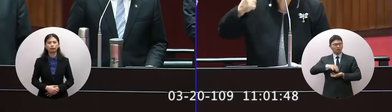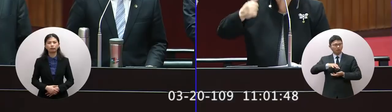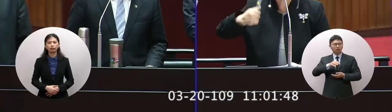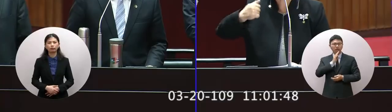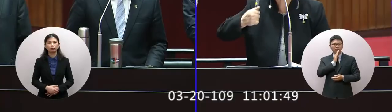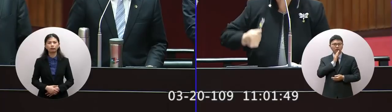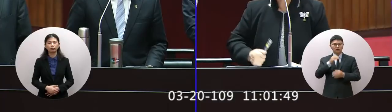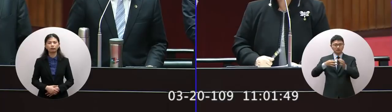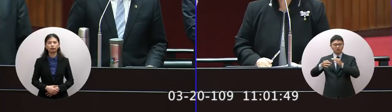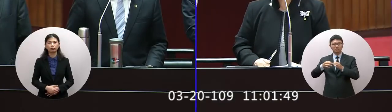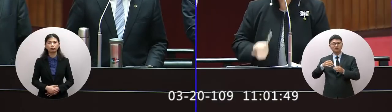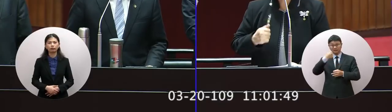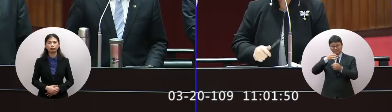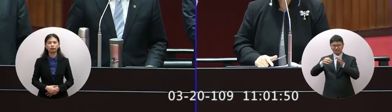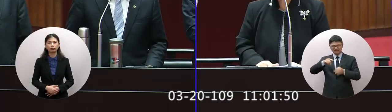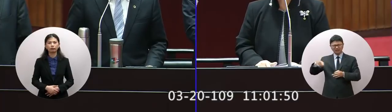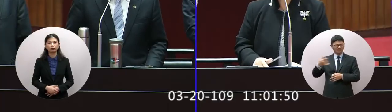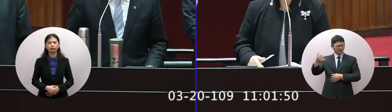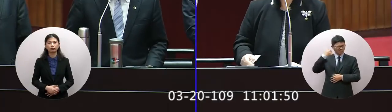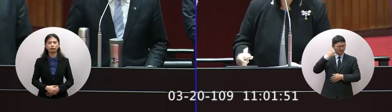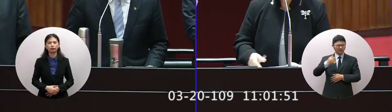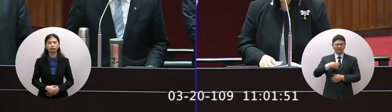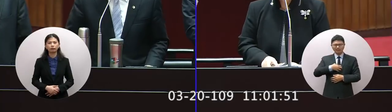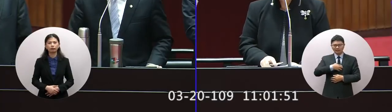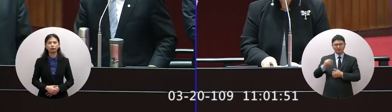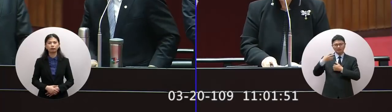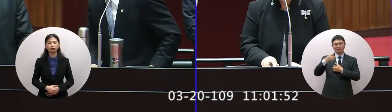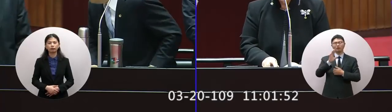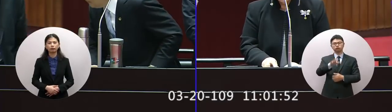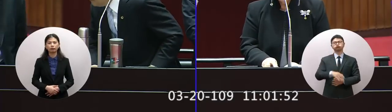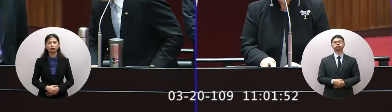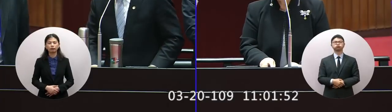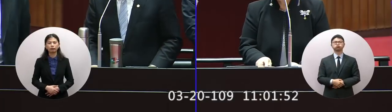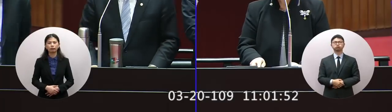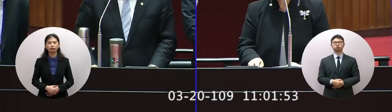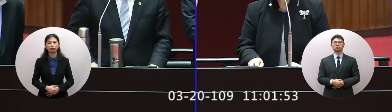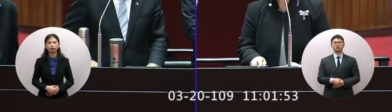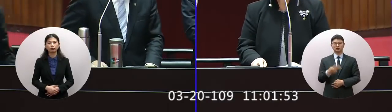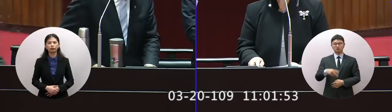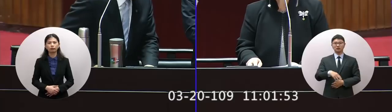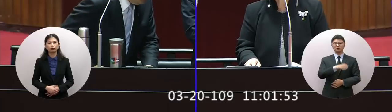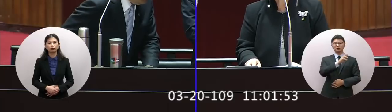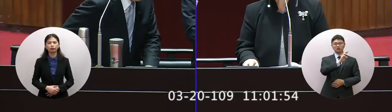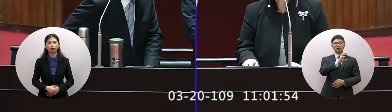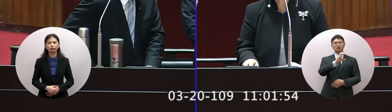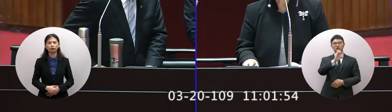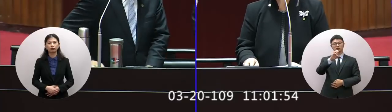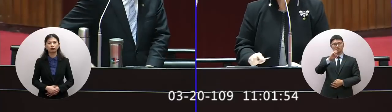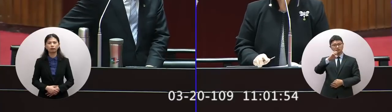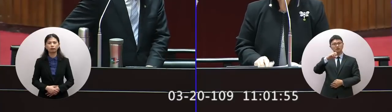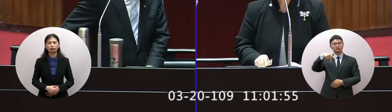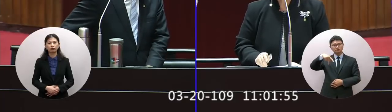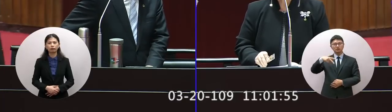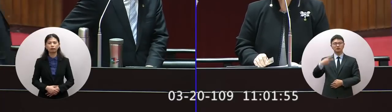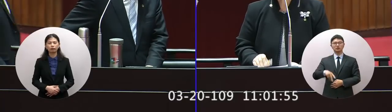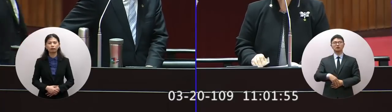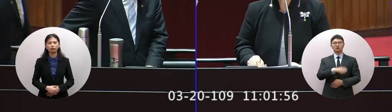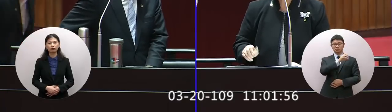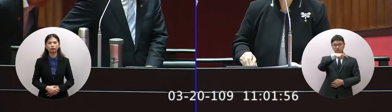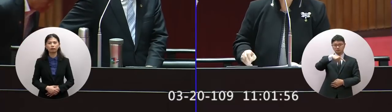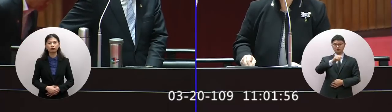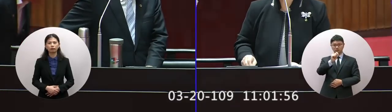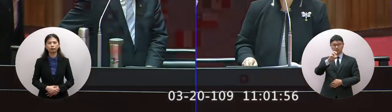我辦公室電話接不完大家都在困難來 最後我們現在RCEP和CPTPP現在